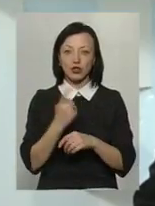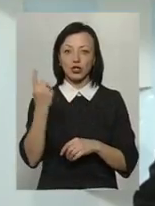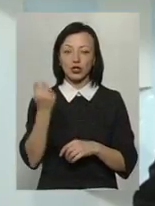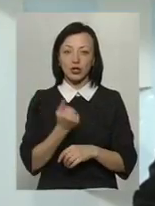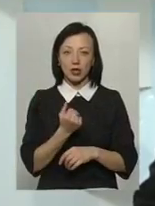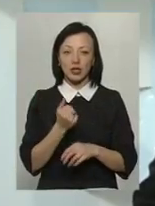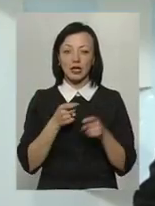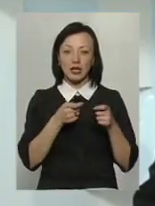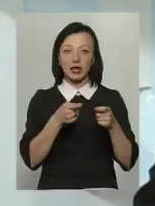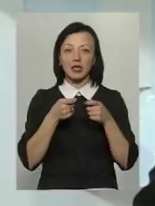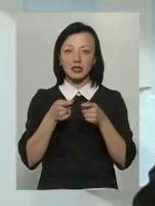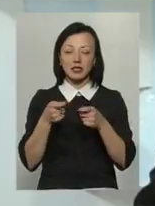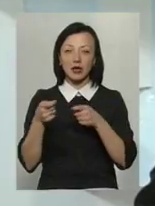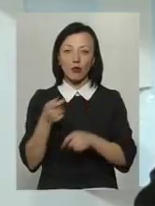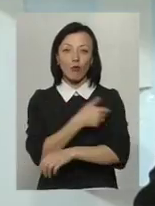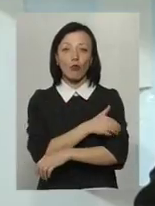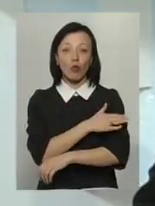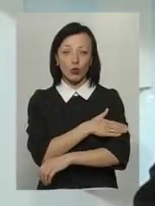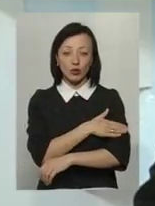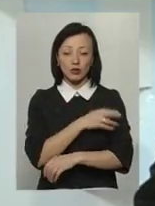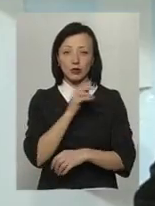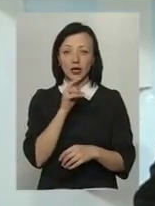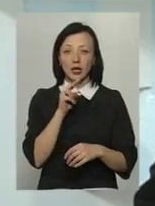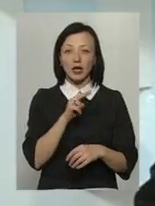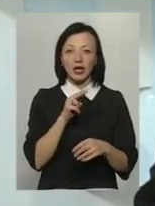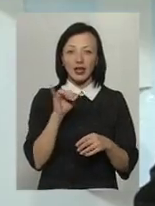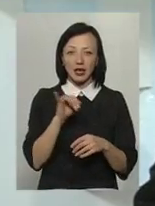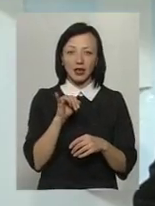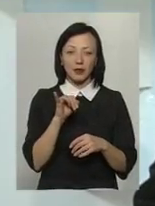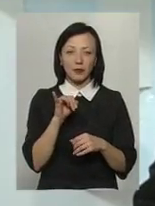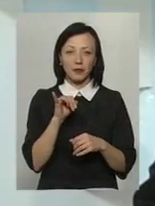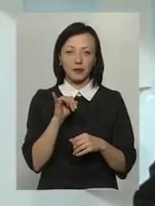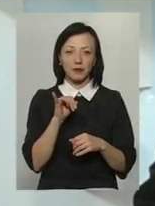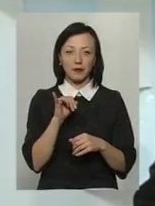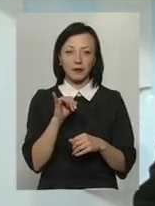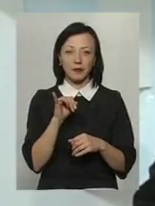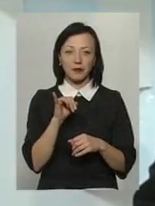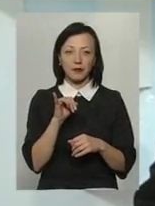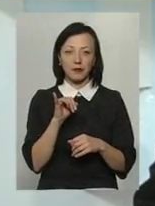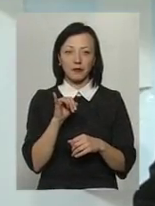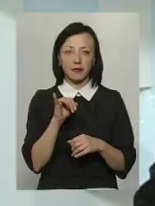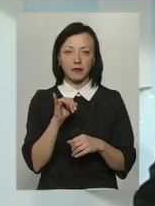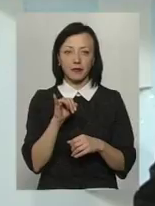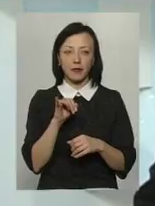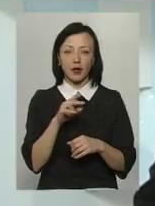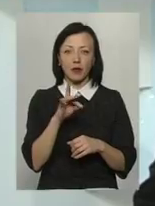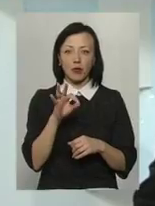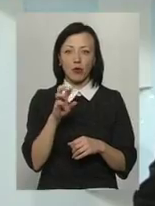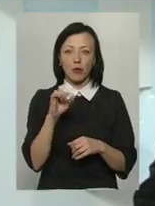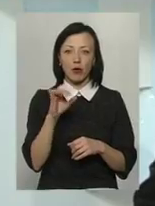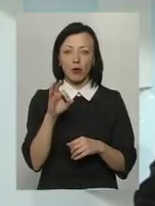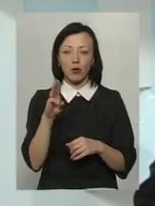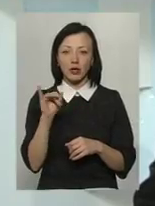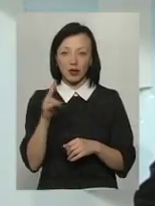в почти неделю їздили по Польщі, і Пробіотикс Польща – це таке велике підприємство, який підтримується